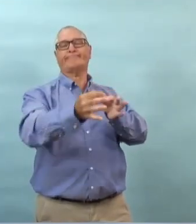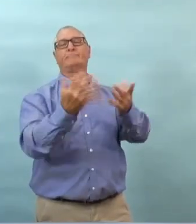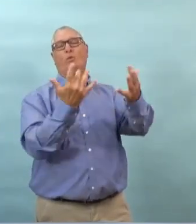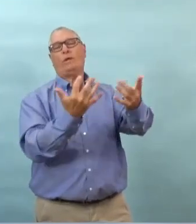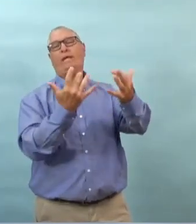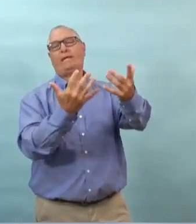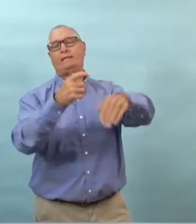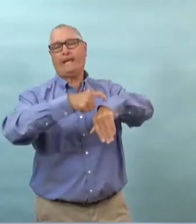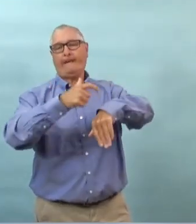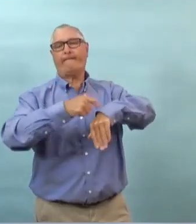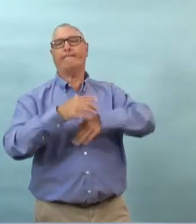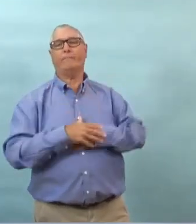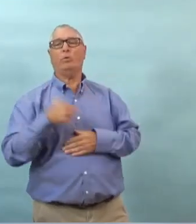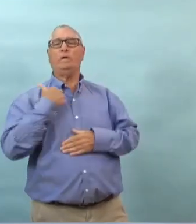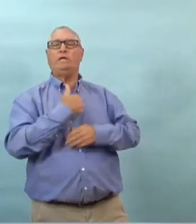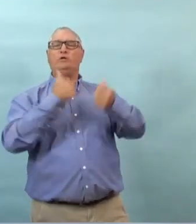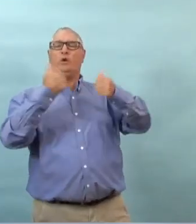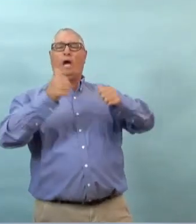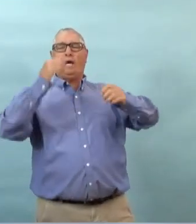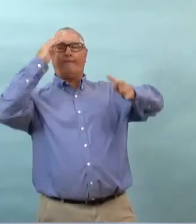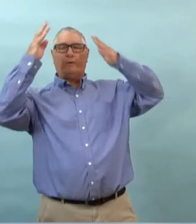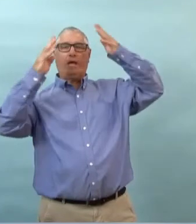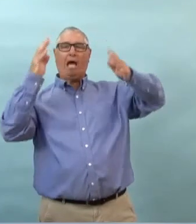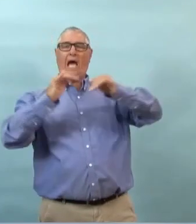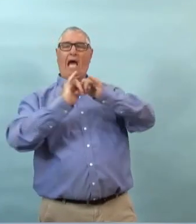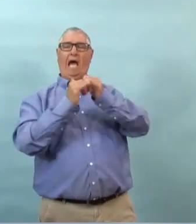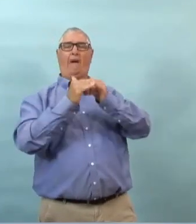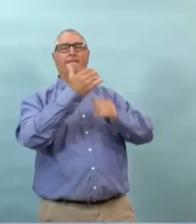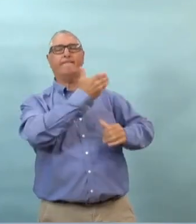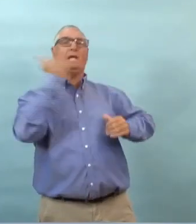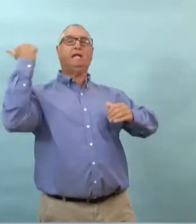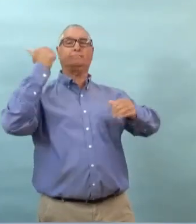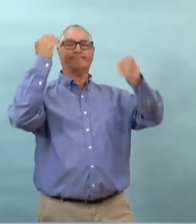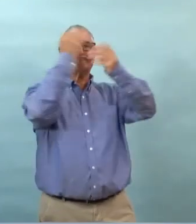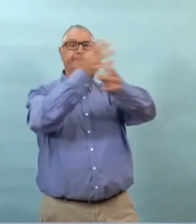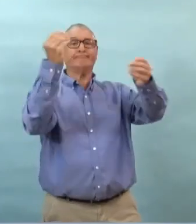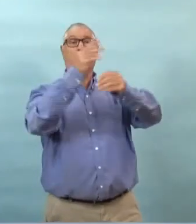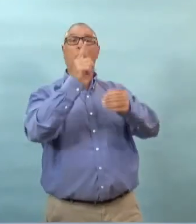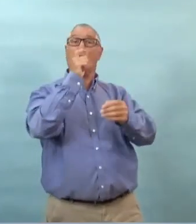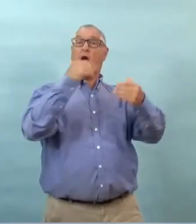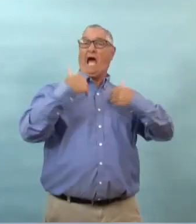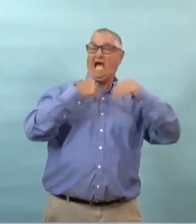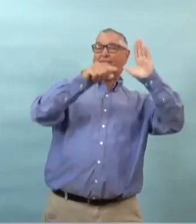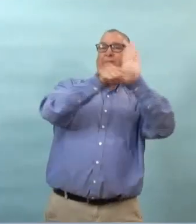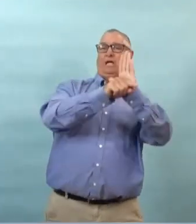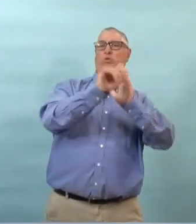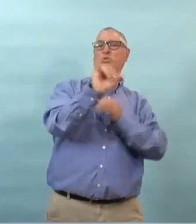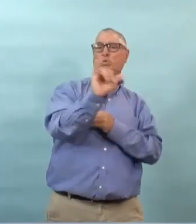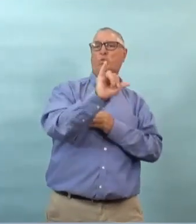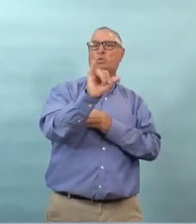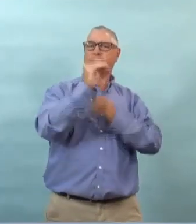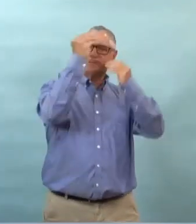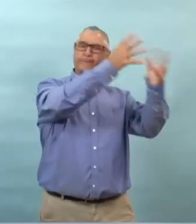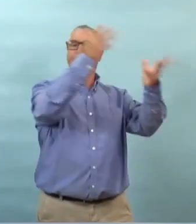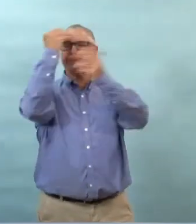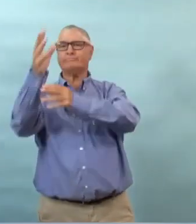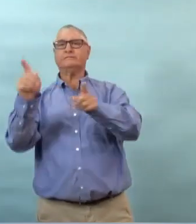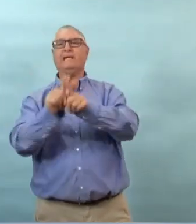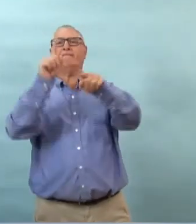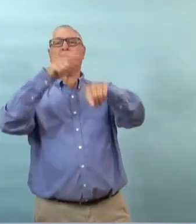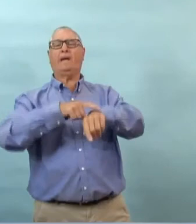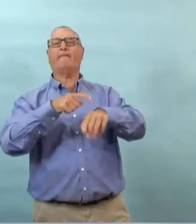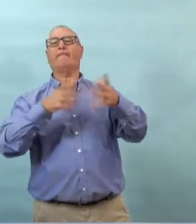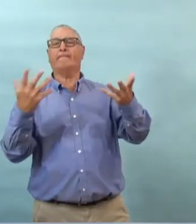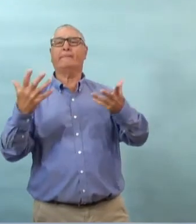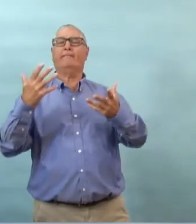avons malheureusement fait l'expérience d'un certain délai je l'apprécie mais on travaille pour essayer d'avoir une meilleure solution à l'heure